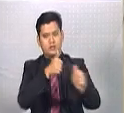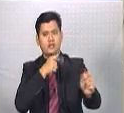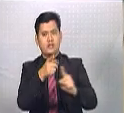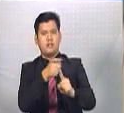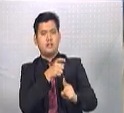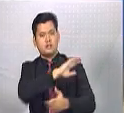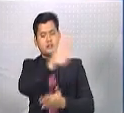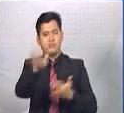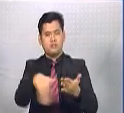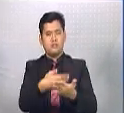sebarang penipuan.